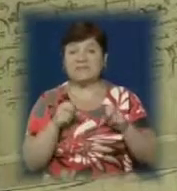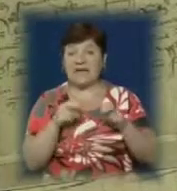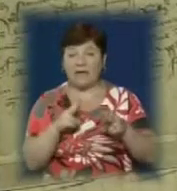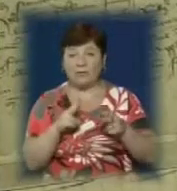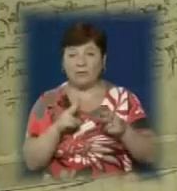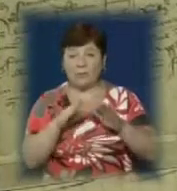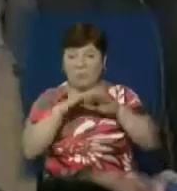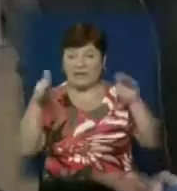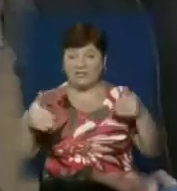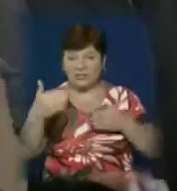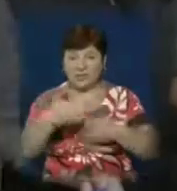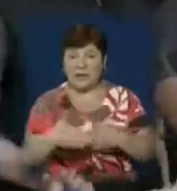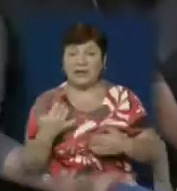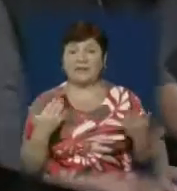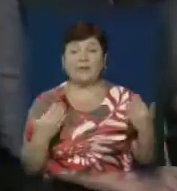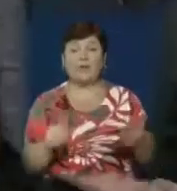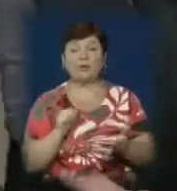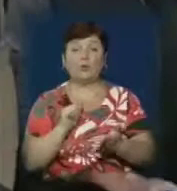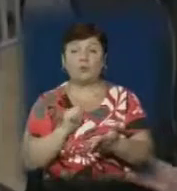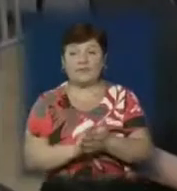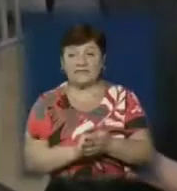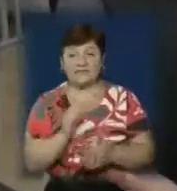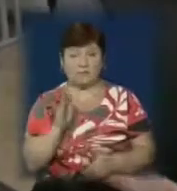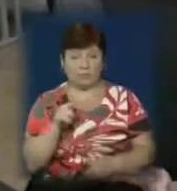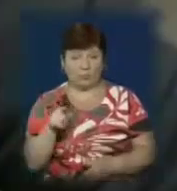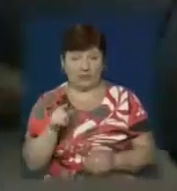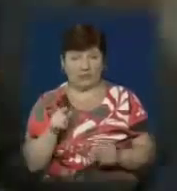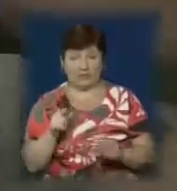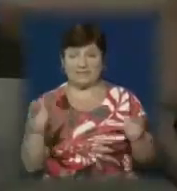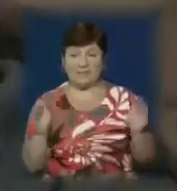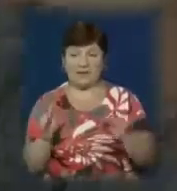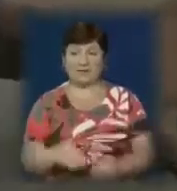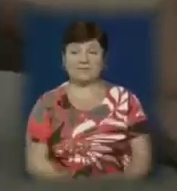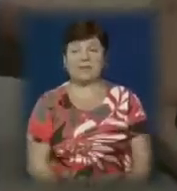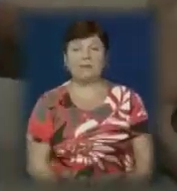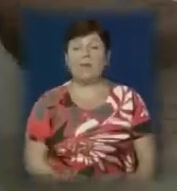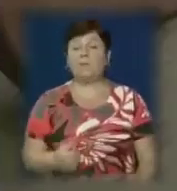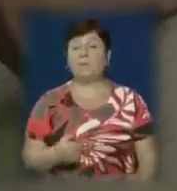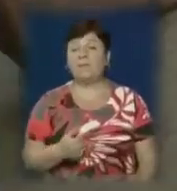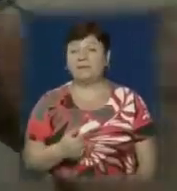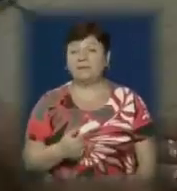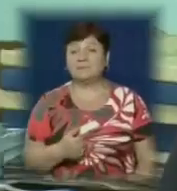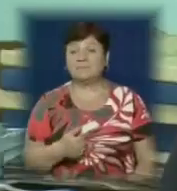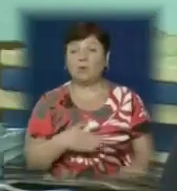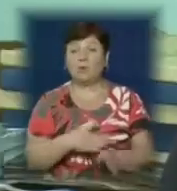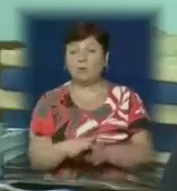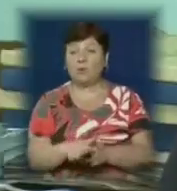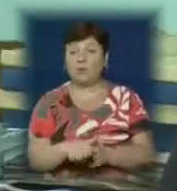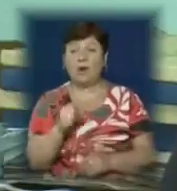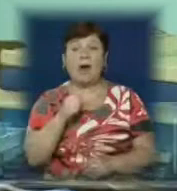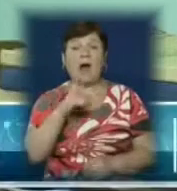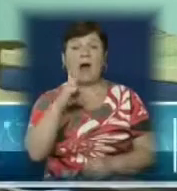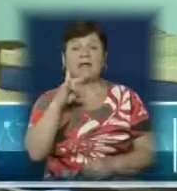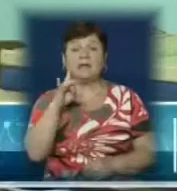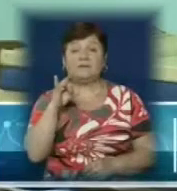кислотою. Тепер документація зберігатиметься в них. Ми виконуємо архівні запити по темам,